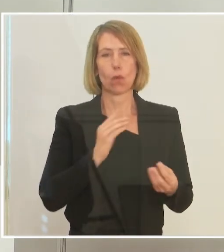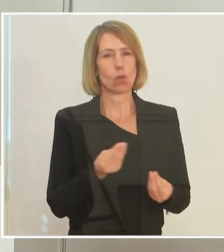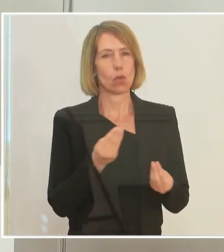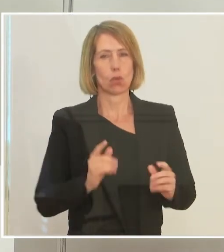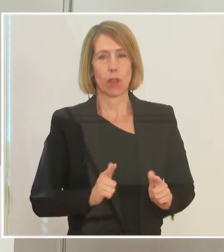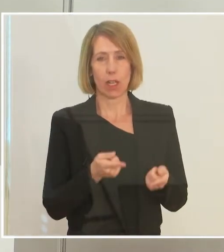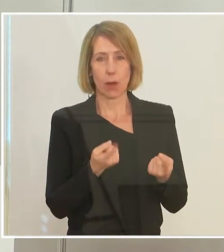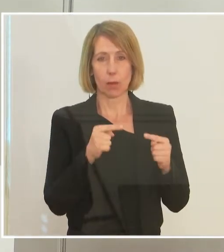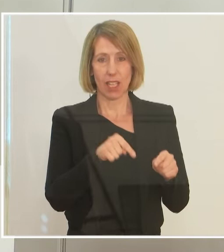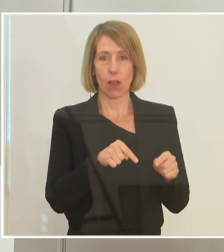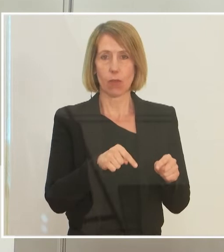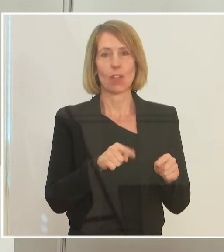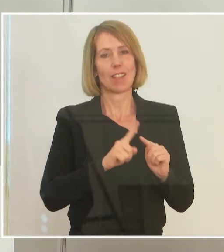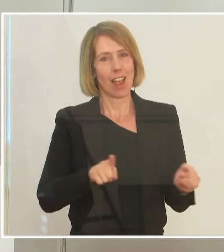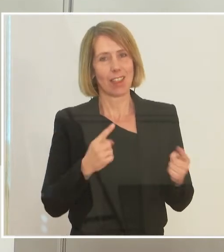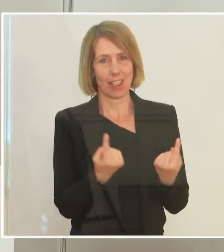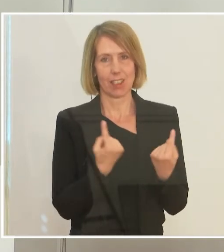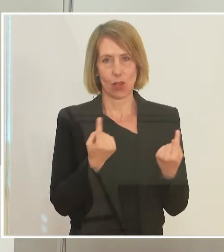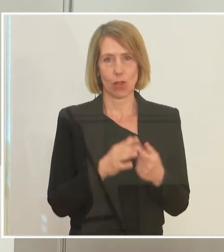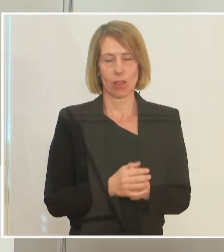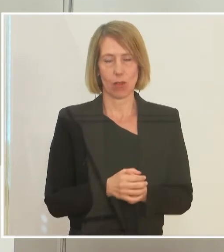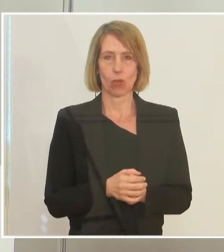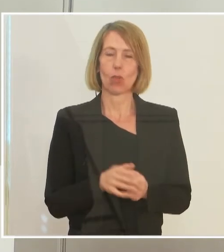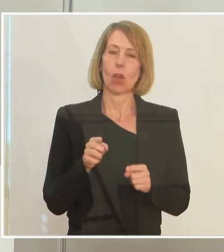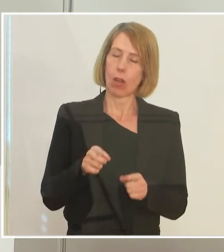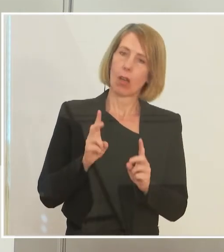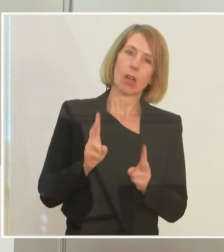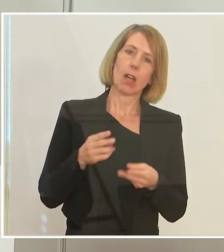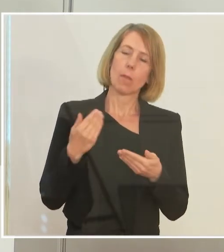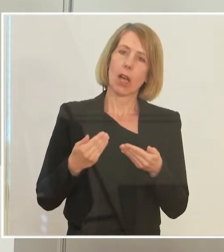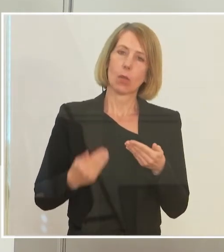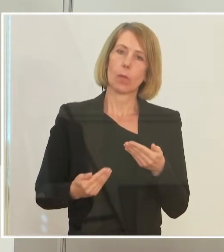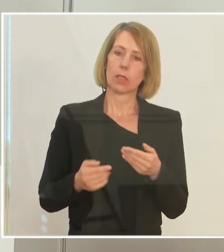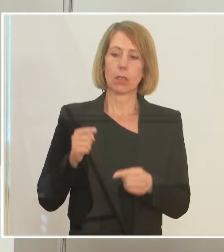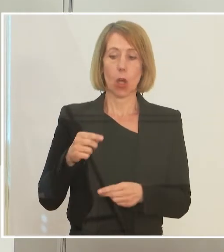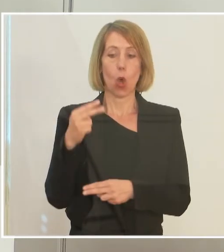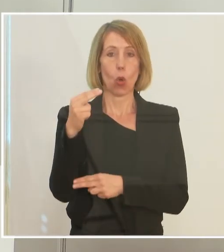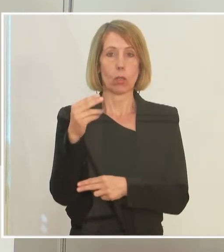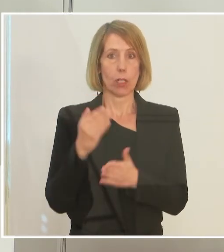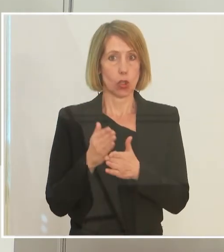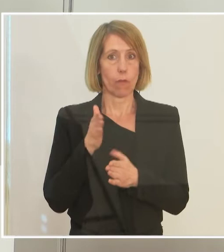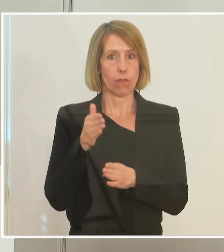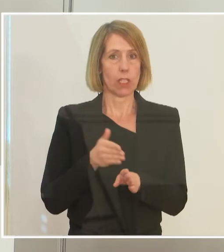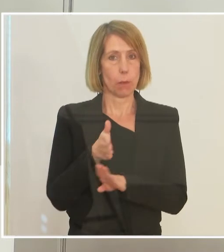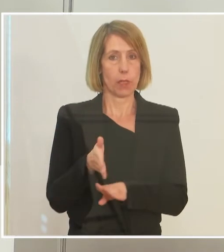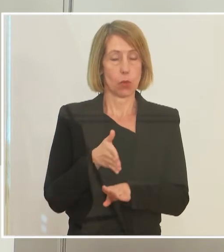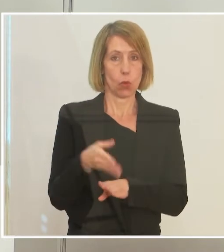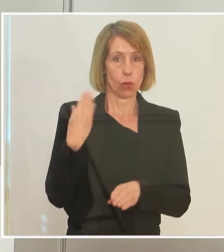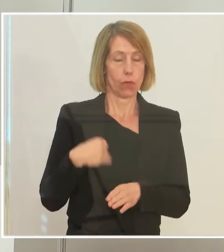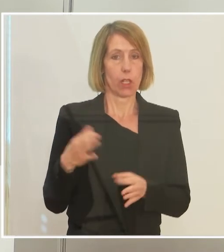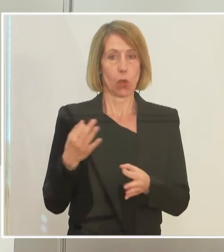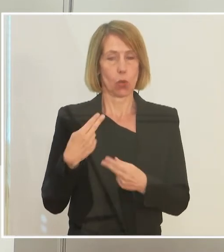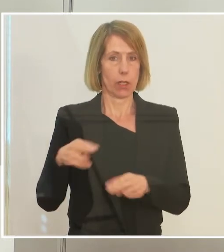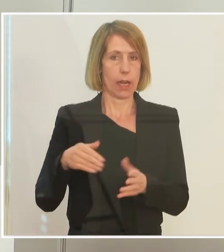man argumentieren, okay, diese Hotels sind jetzt schon ausgelastet oder sie sind nicht ausgelastet. Also es kommt dann auf eine